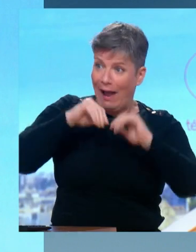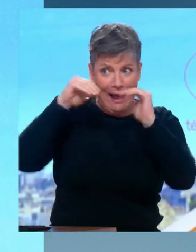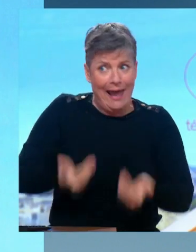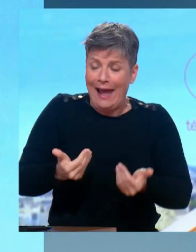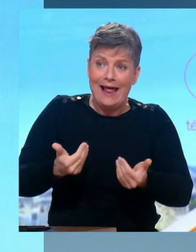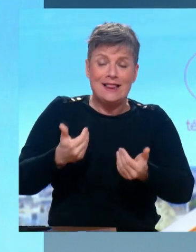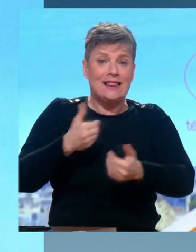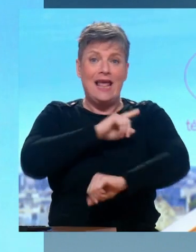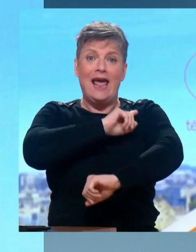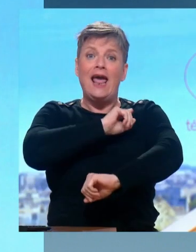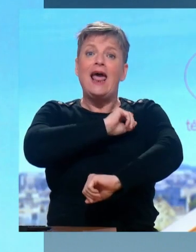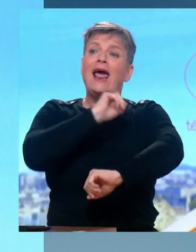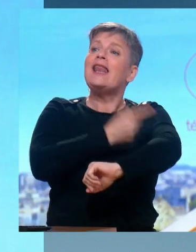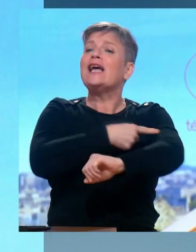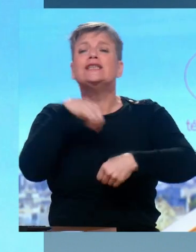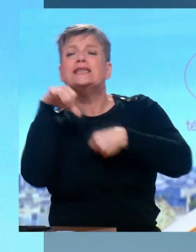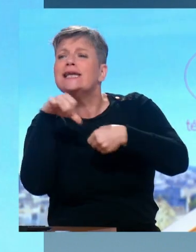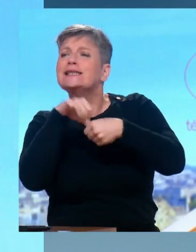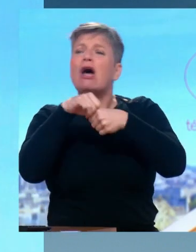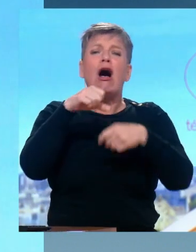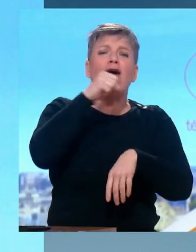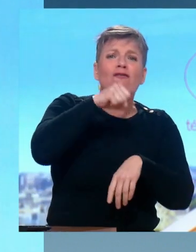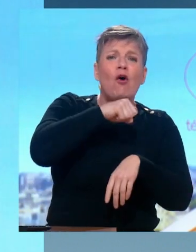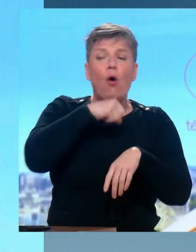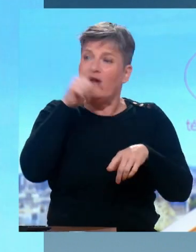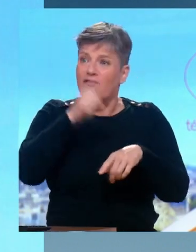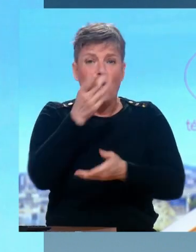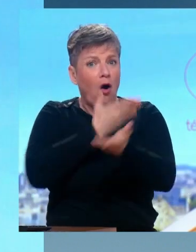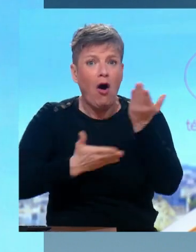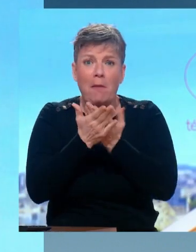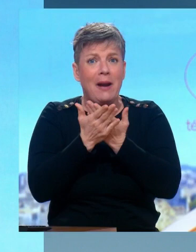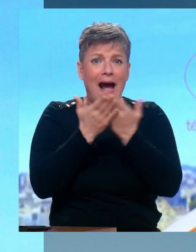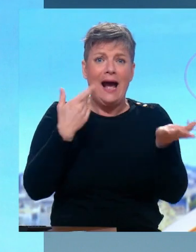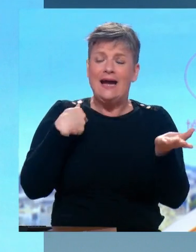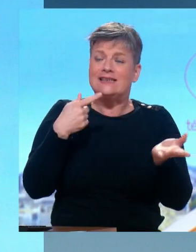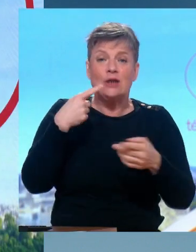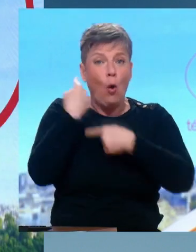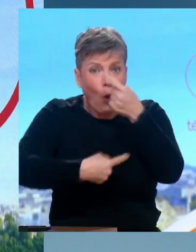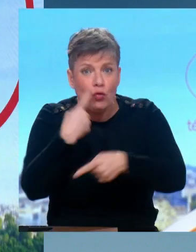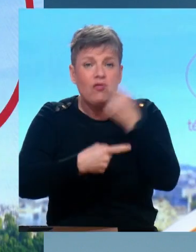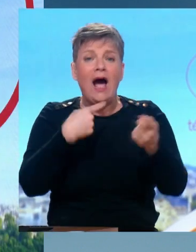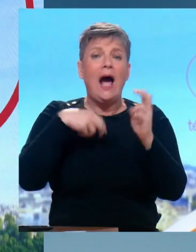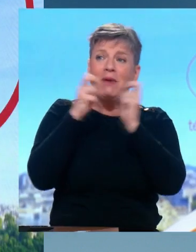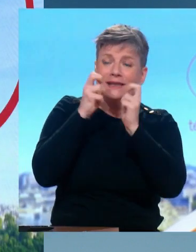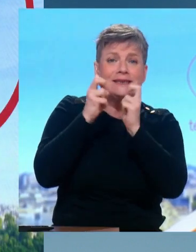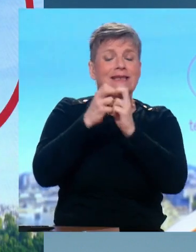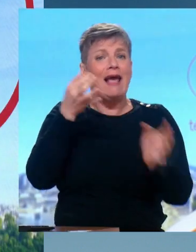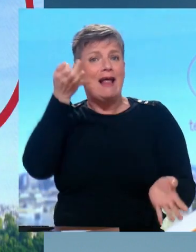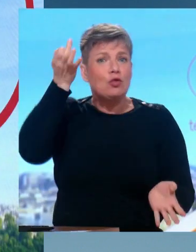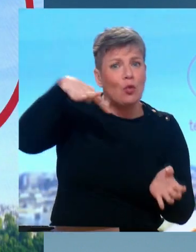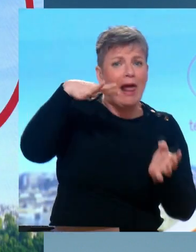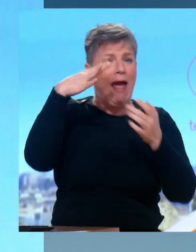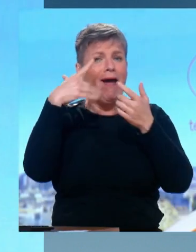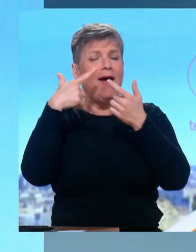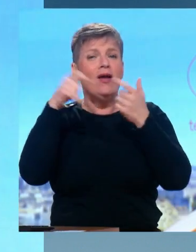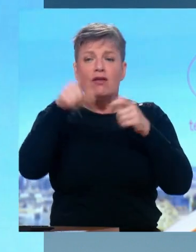point barre. – Oui, mais c'est au-delà de ça. Il faut beaucoup de nucléaire, beaucoup de renouvelable, mais il faut aussi modifier nos modes de transport,